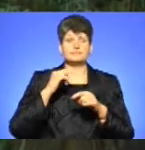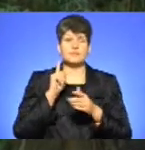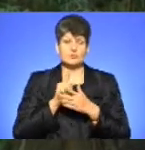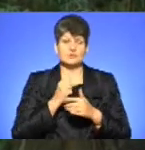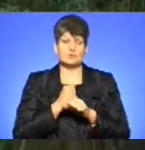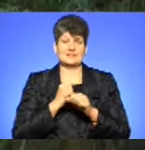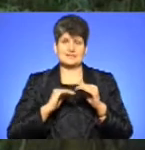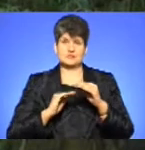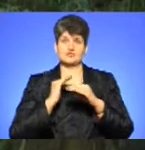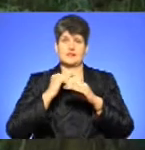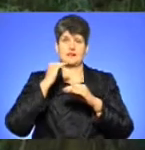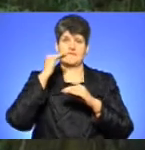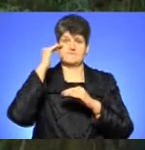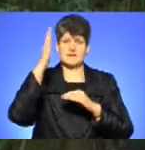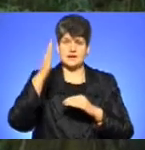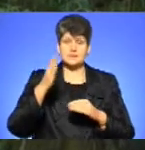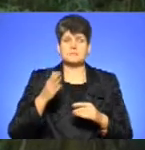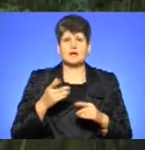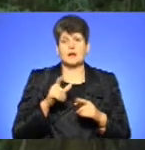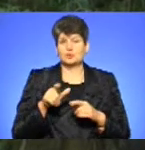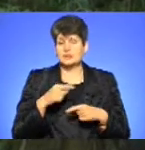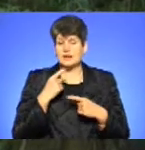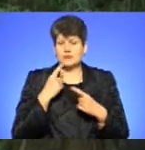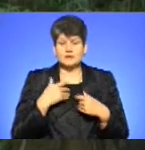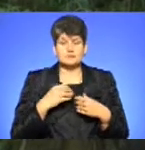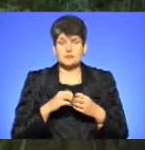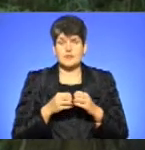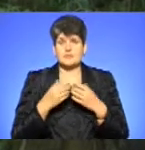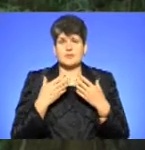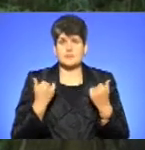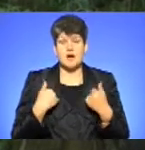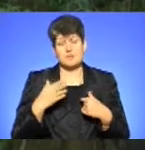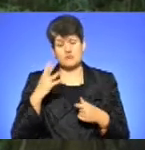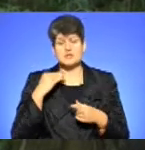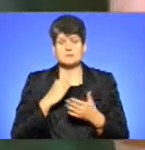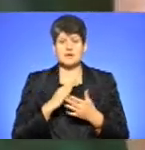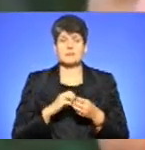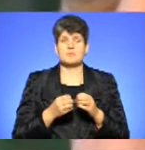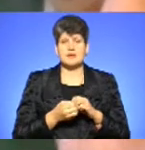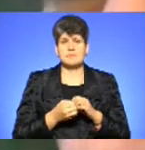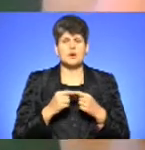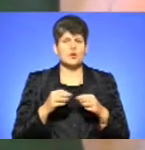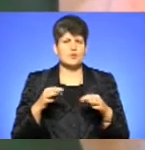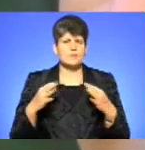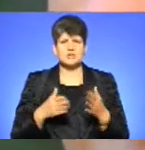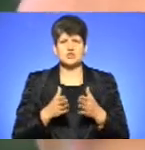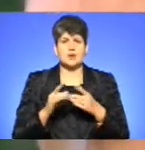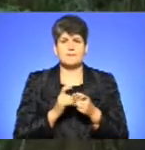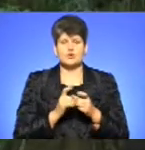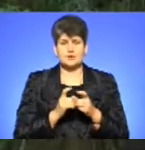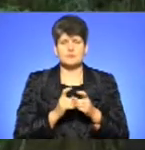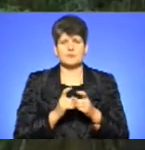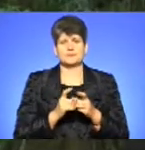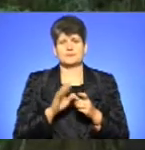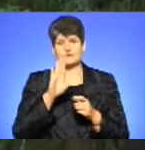знизу наверх. Тому що, якщо люди про це не говорять, наші проблеми немає. Ми вважаємо, що є проблема. Любий шлях боротьби з агресором буде давати результат.